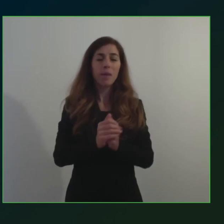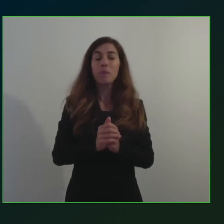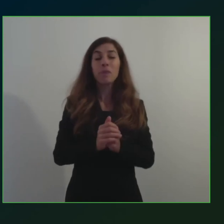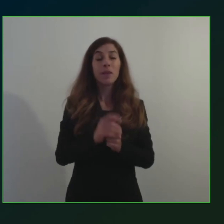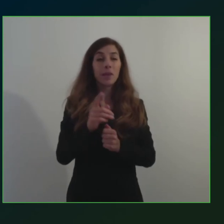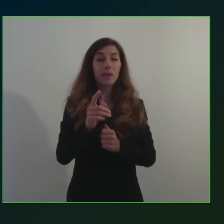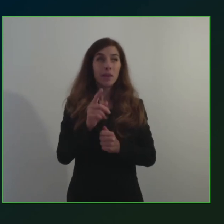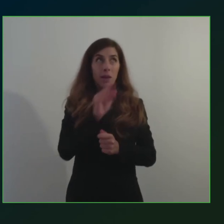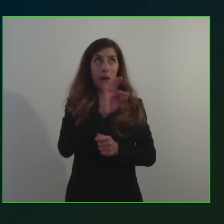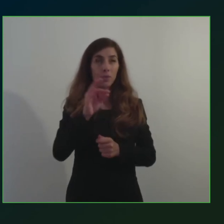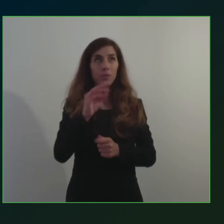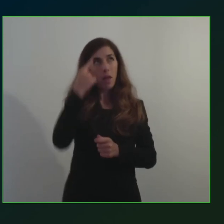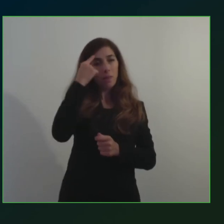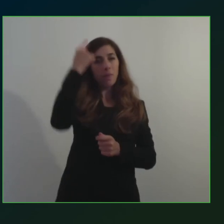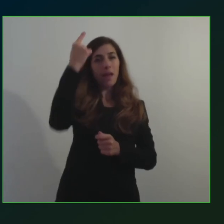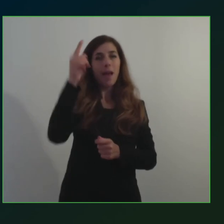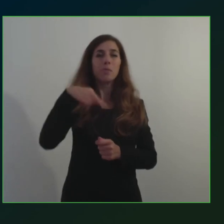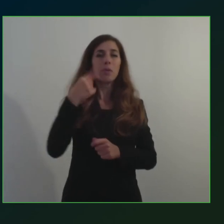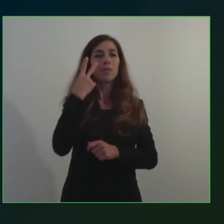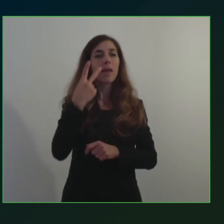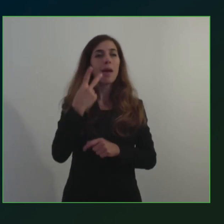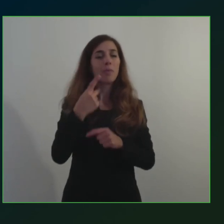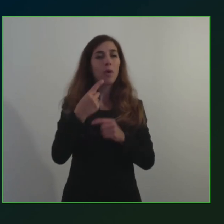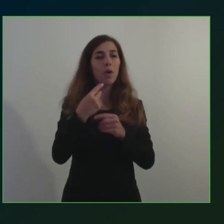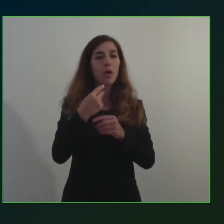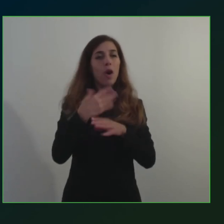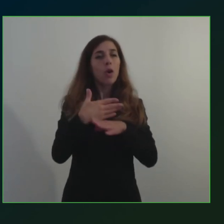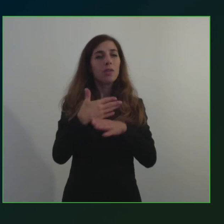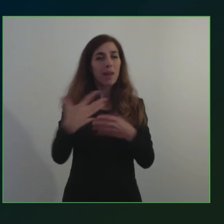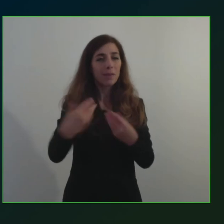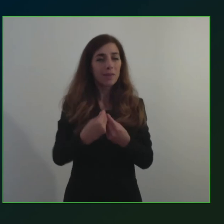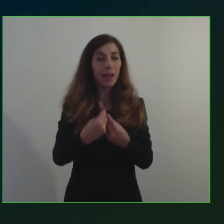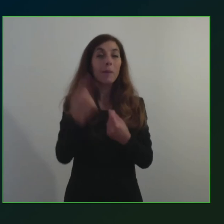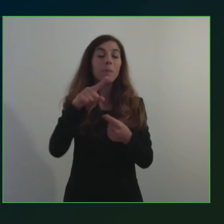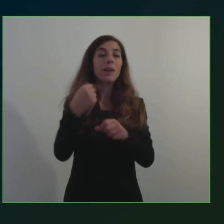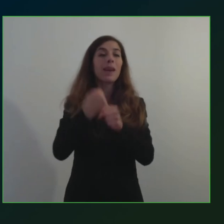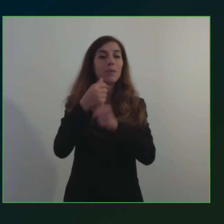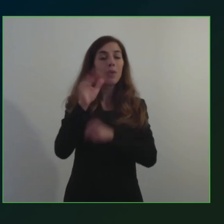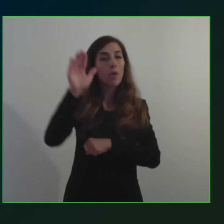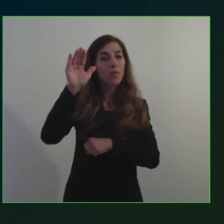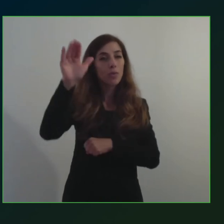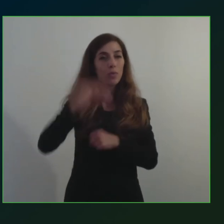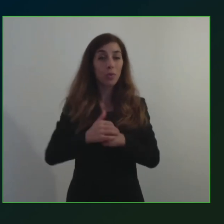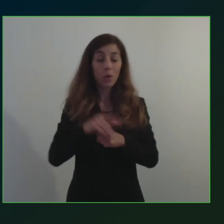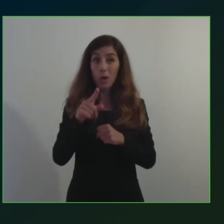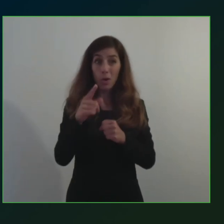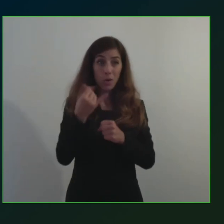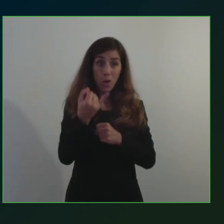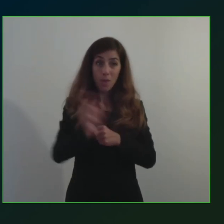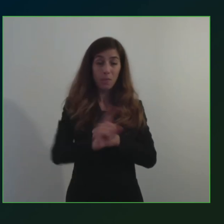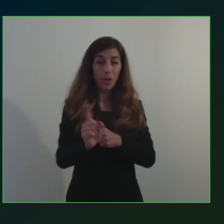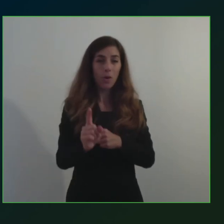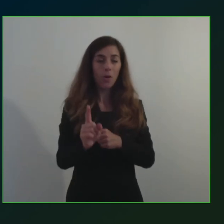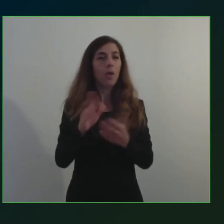magari insieme che poi ci lanci verso il lavoro futuro che non è poco e non è di scarso conto allora